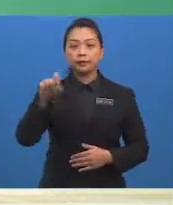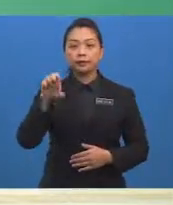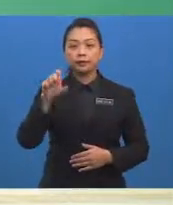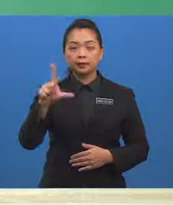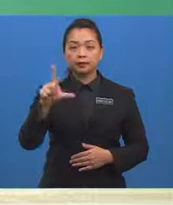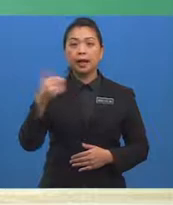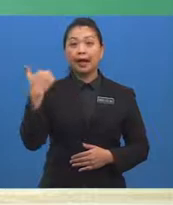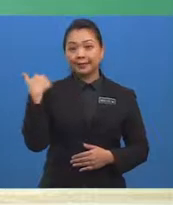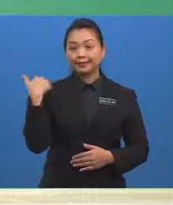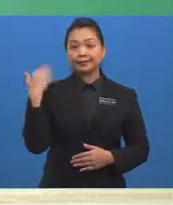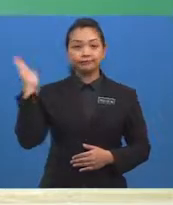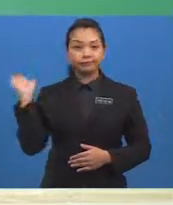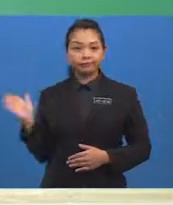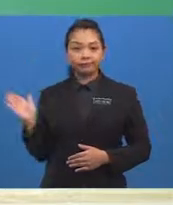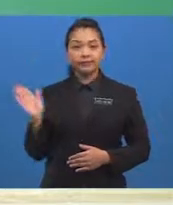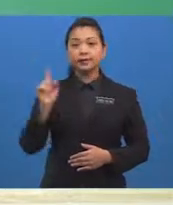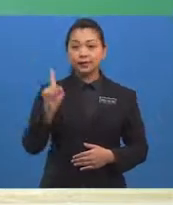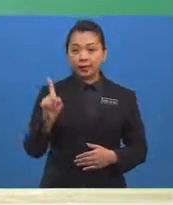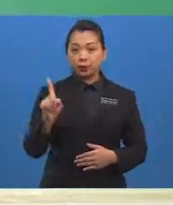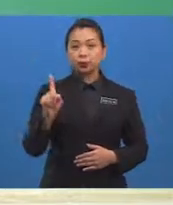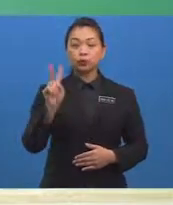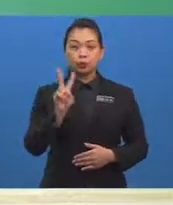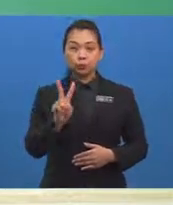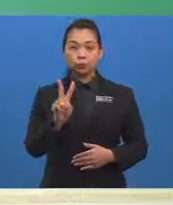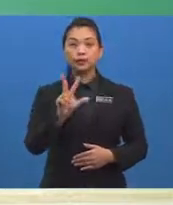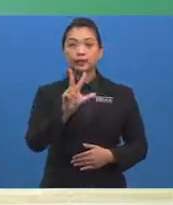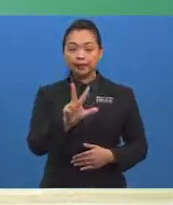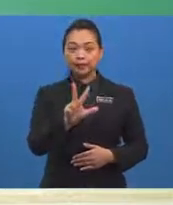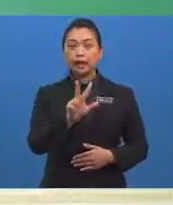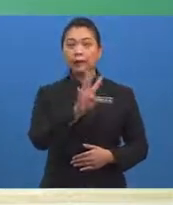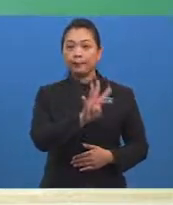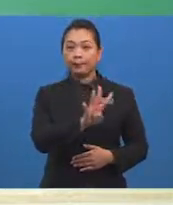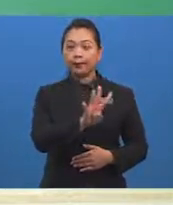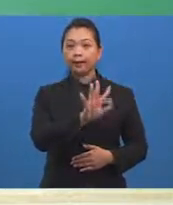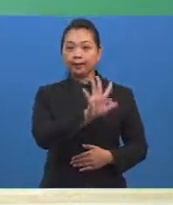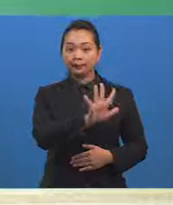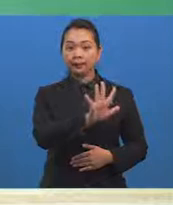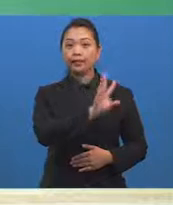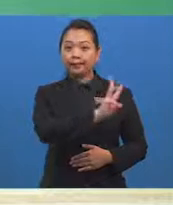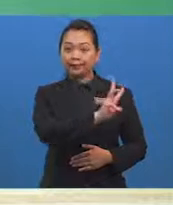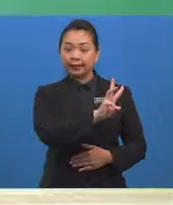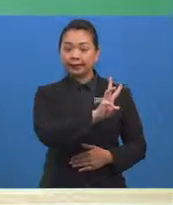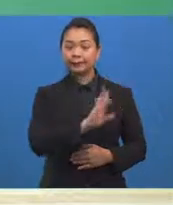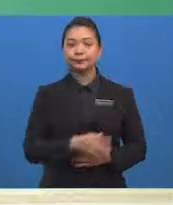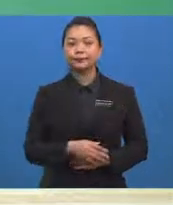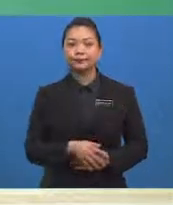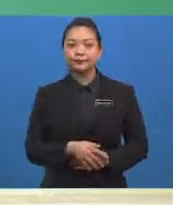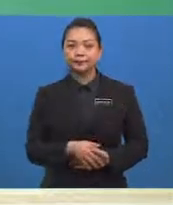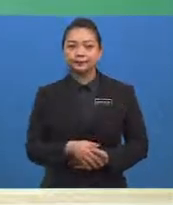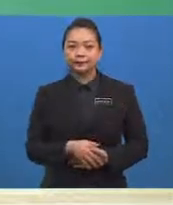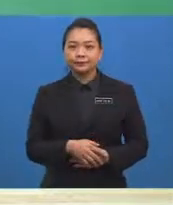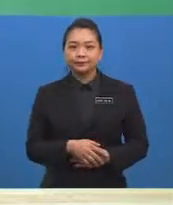1, 2, 3, 4, 5 dan 6.